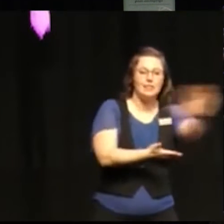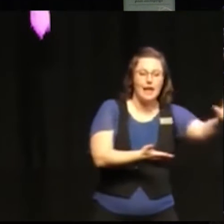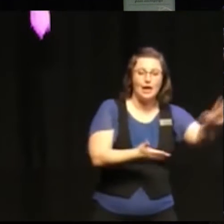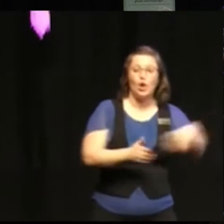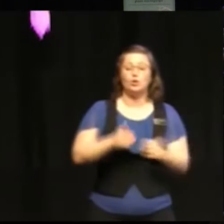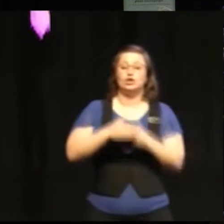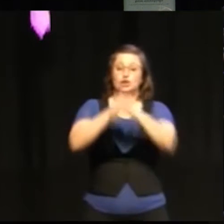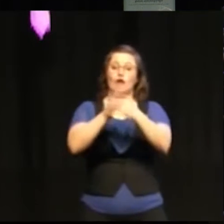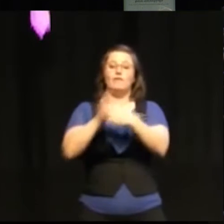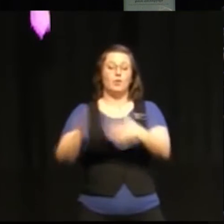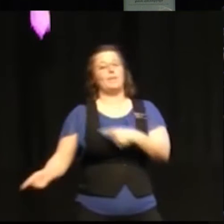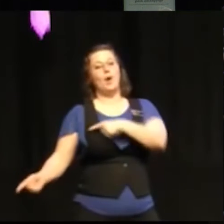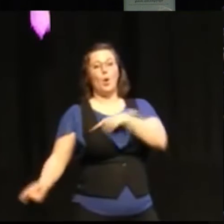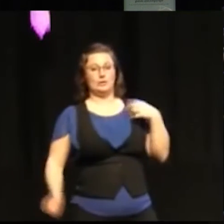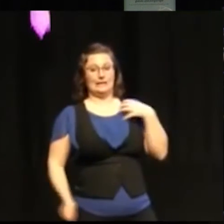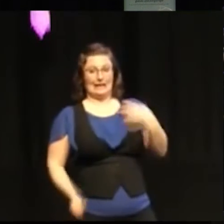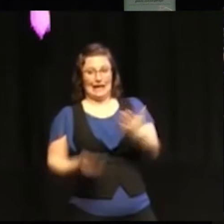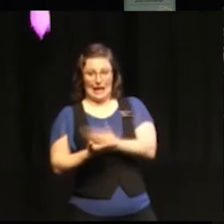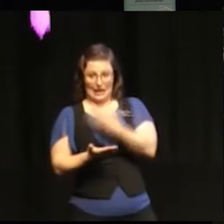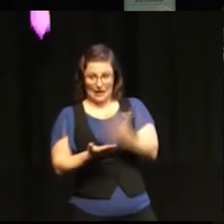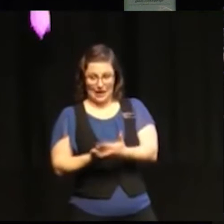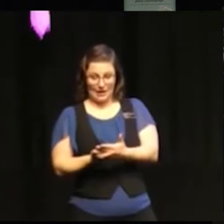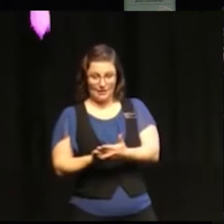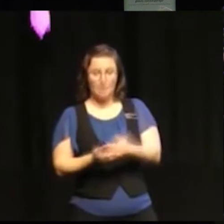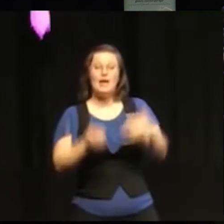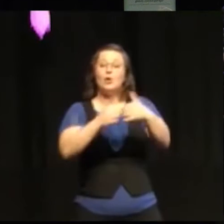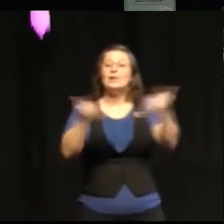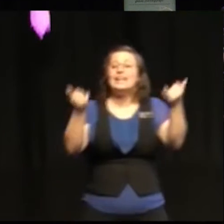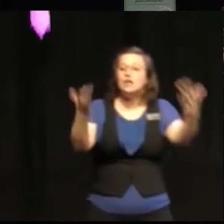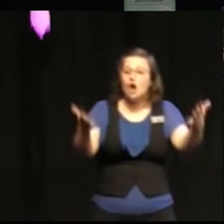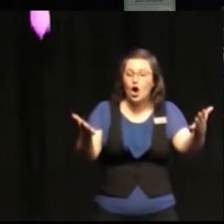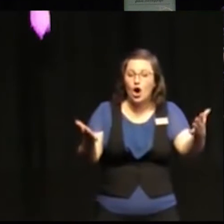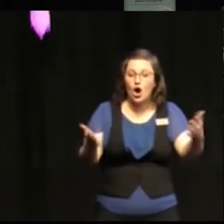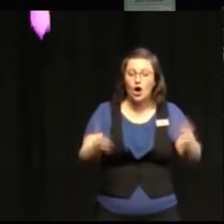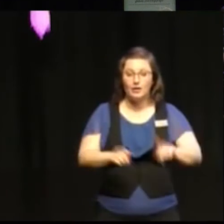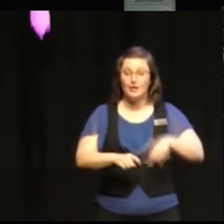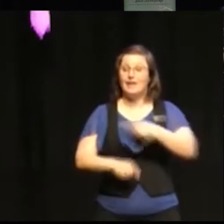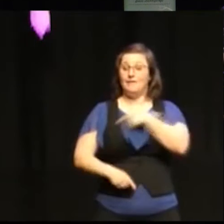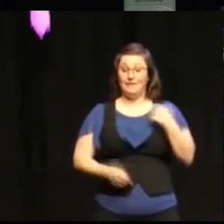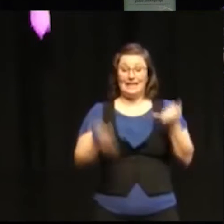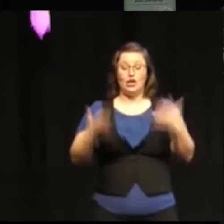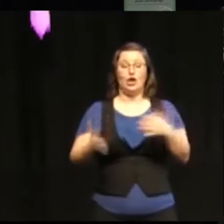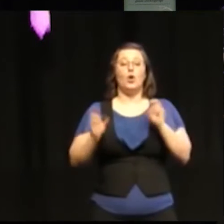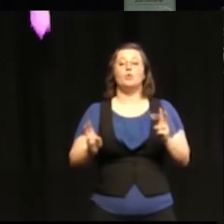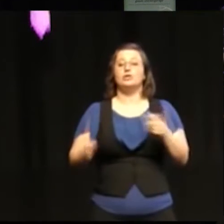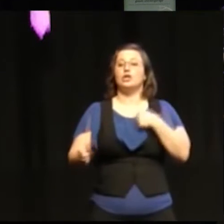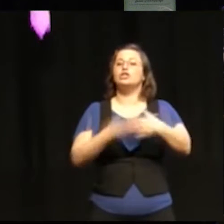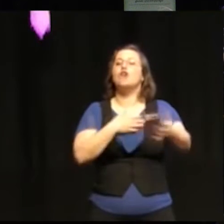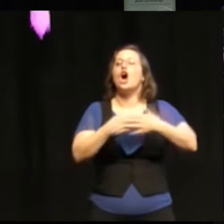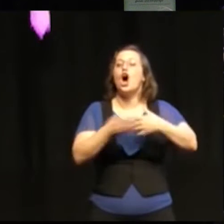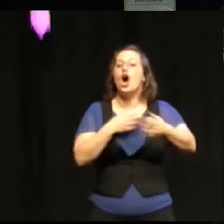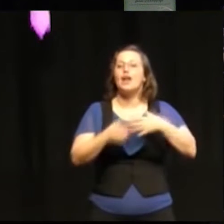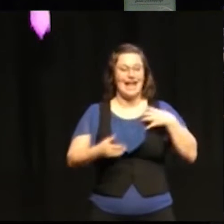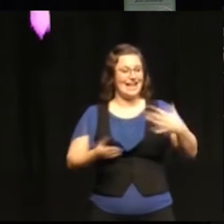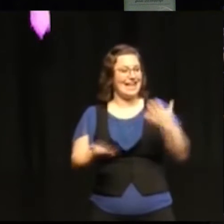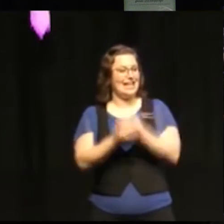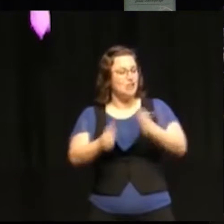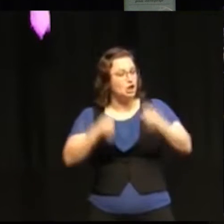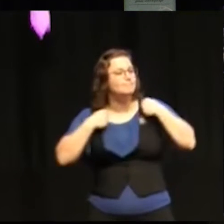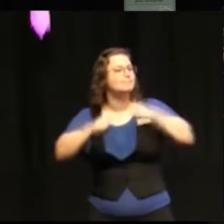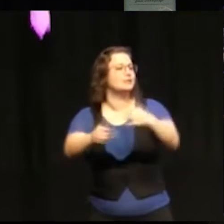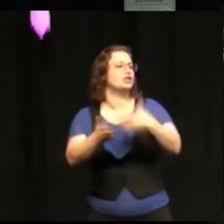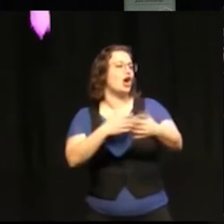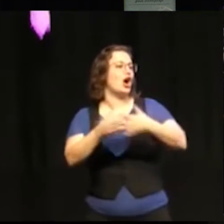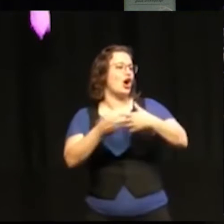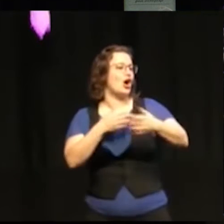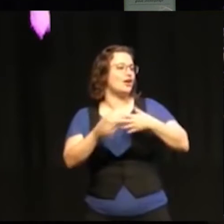komma från oss. Den stora skillnaden är det nu ska vi också göra, väldigt många mål berör oss. just den här, hur